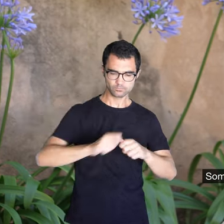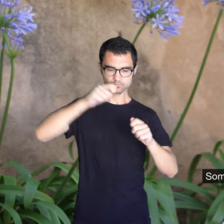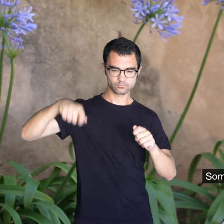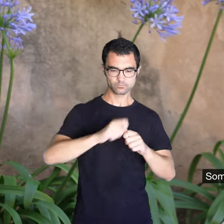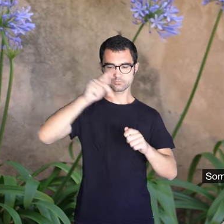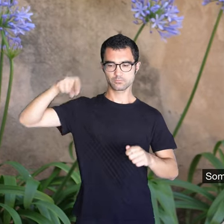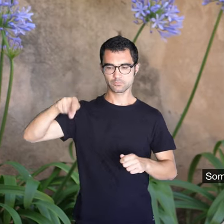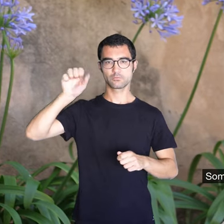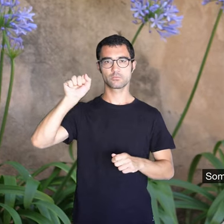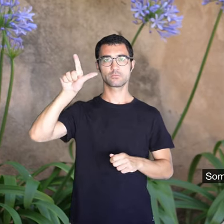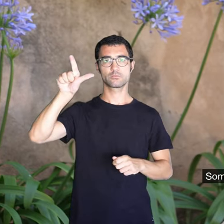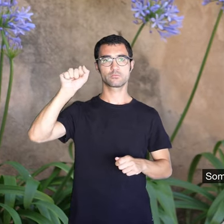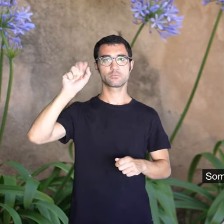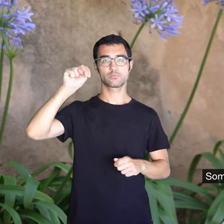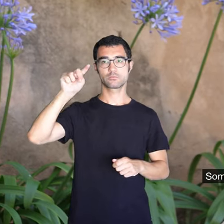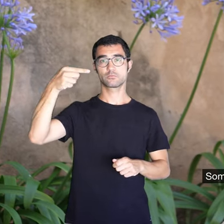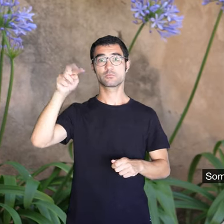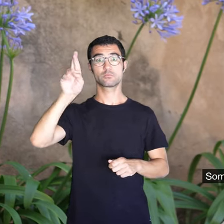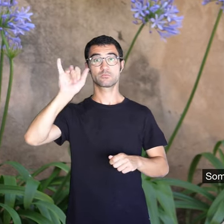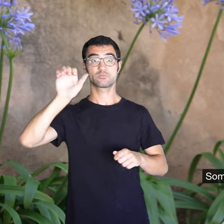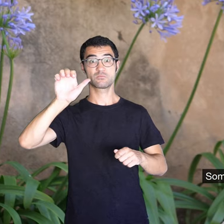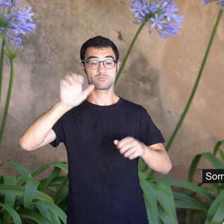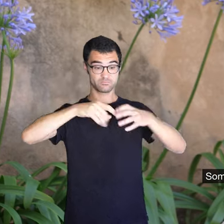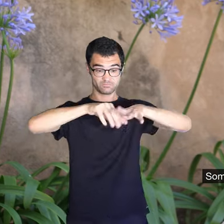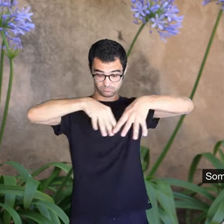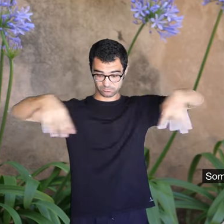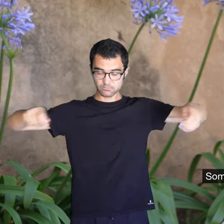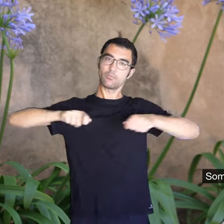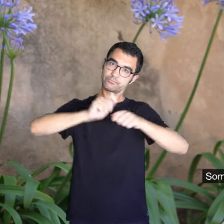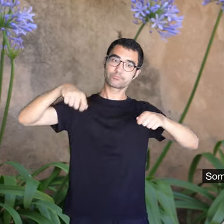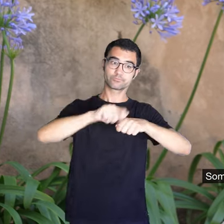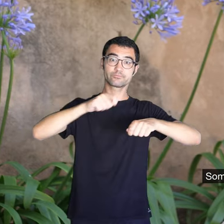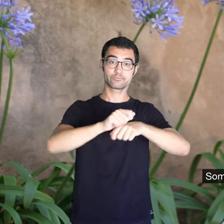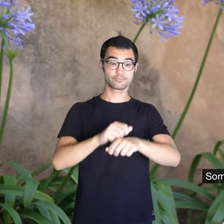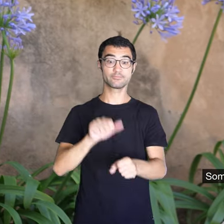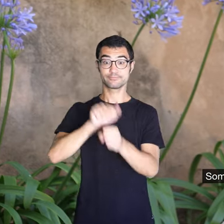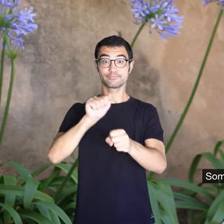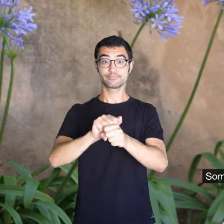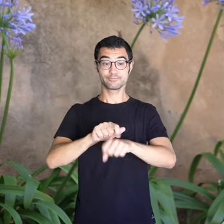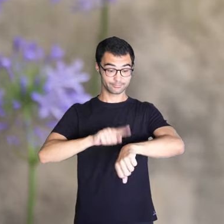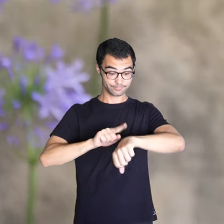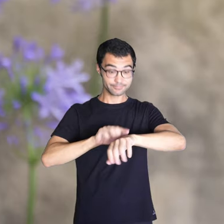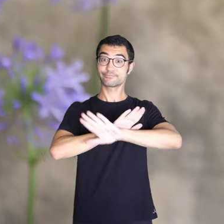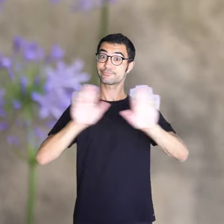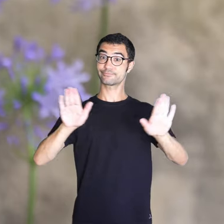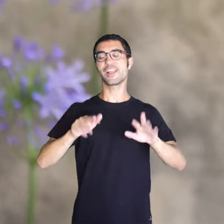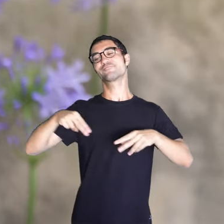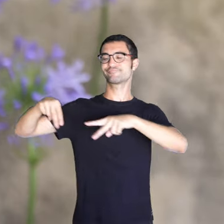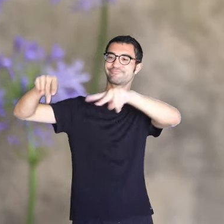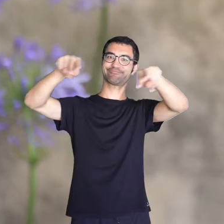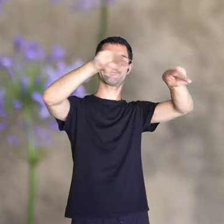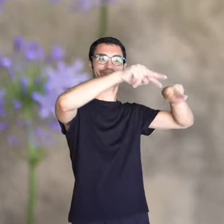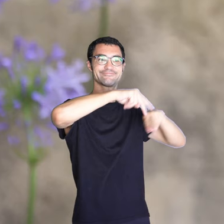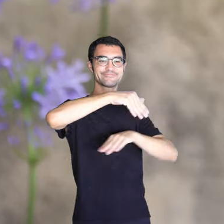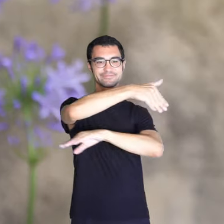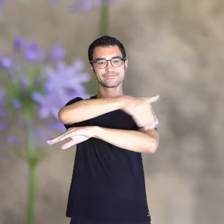palangres i no podíem anar enlloc. De vegades, si acabàvem pre, mos anàvem a fer una volta pel carrer de la Lluna. I mos deixàvem sortir si